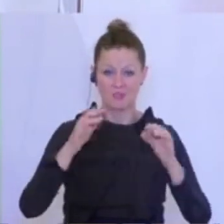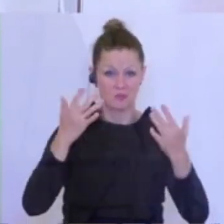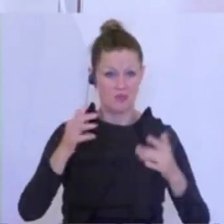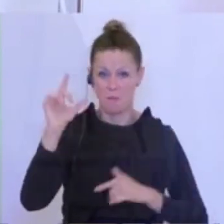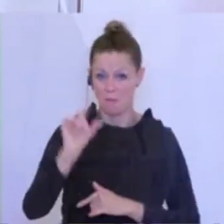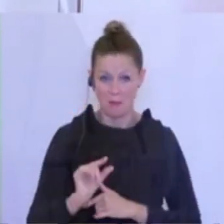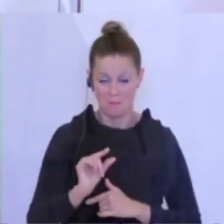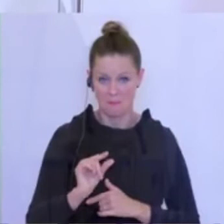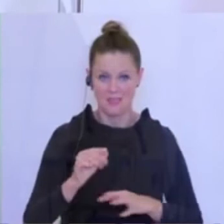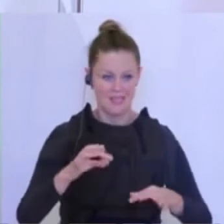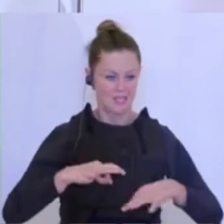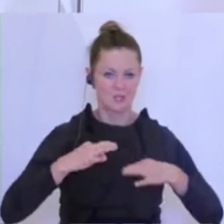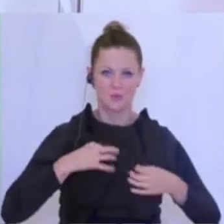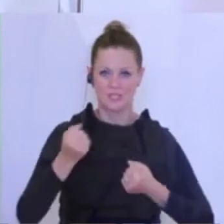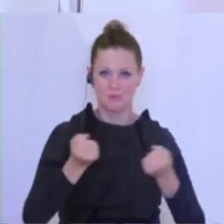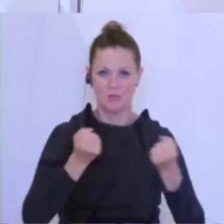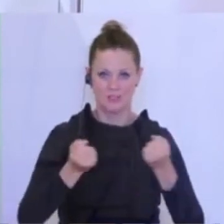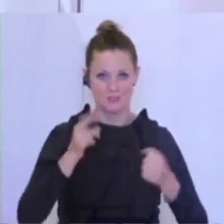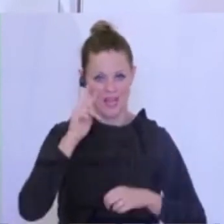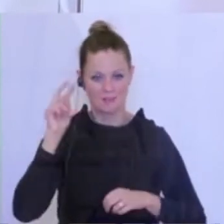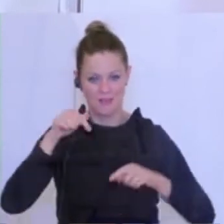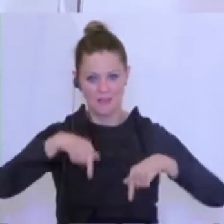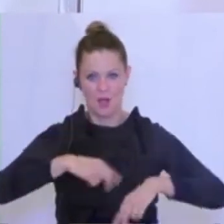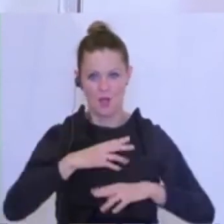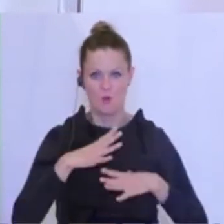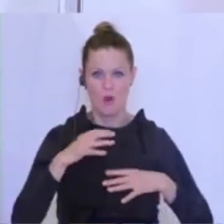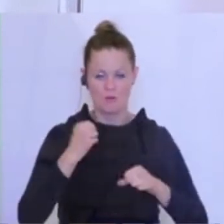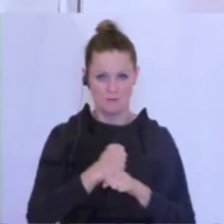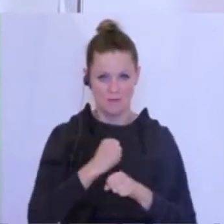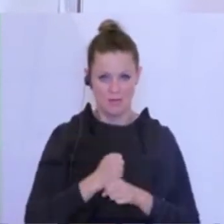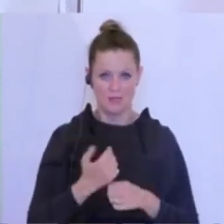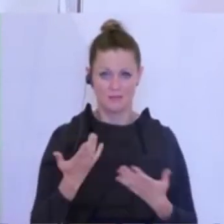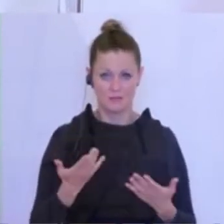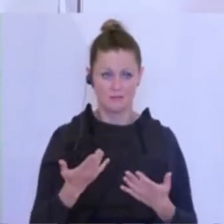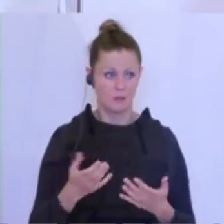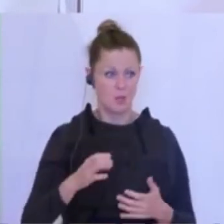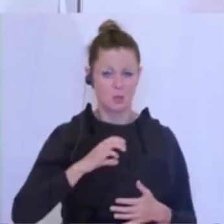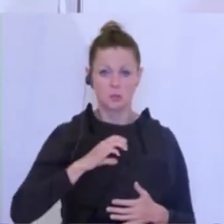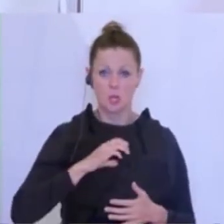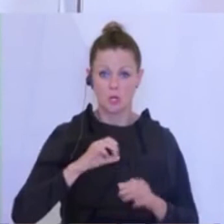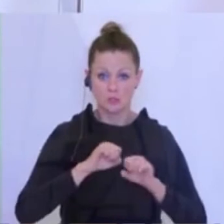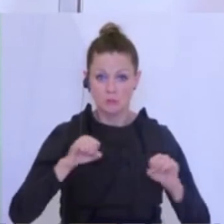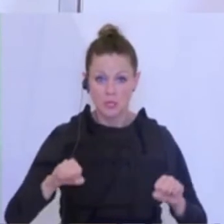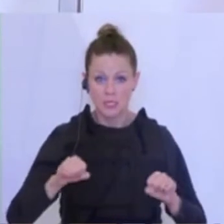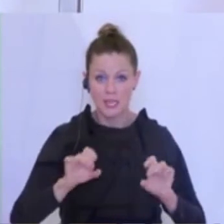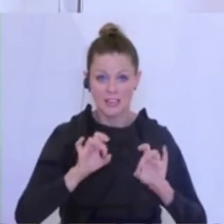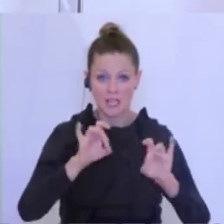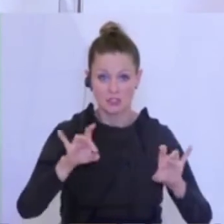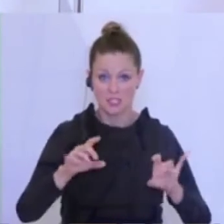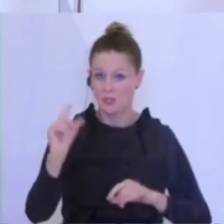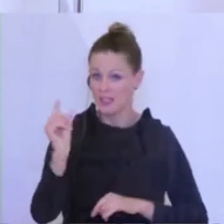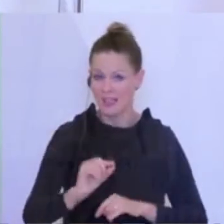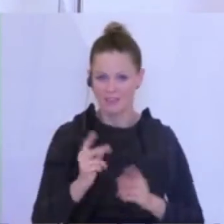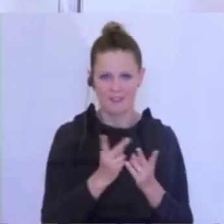und es daher vom gesundheitspolitischen Aspekt gut ist, hier Urlaub zu machen, wo die Chance, sich anzustecken, geringer ist als in anderen